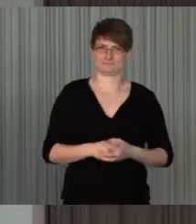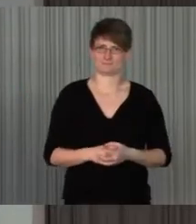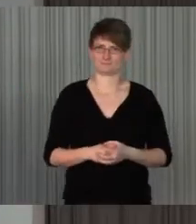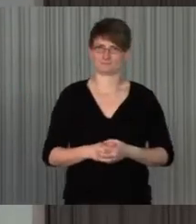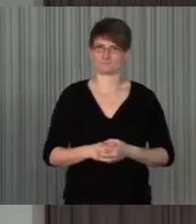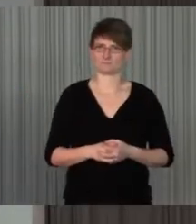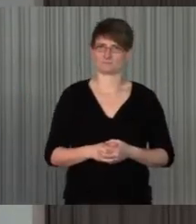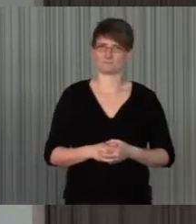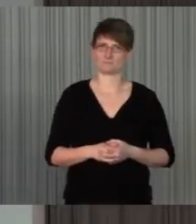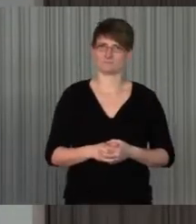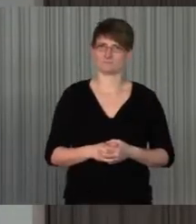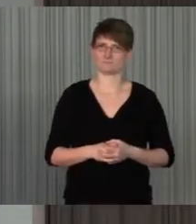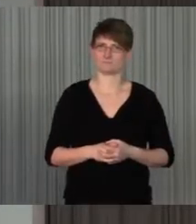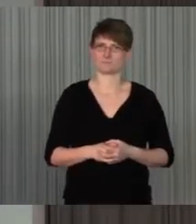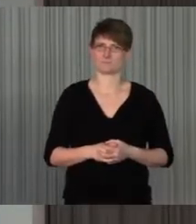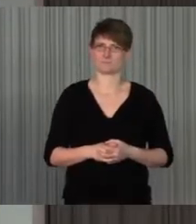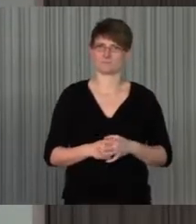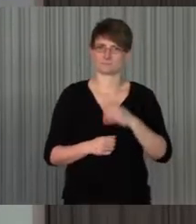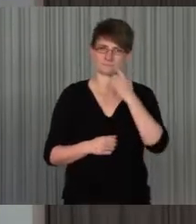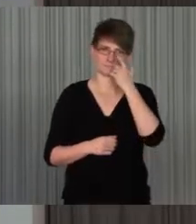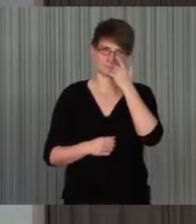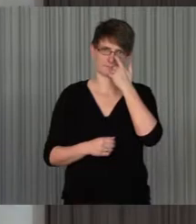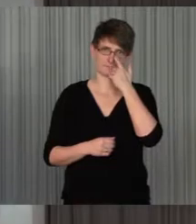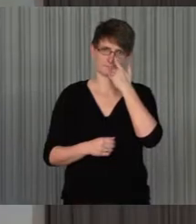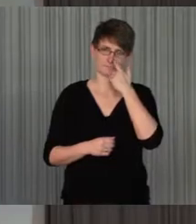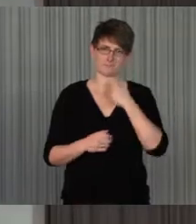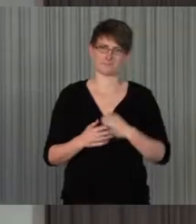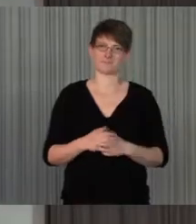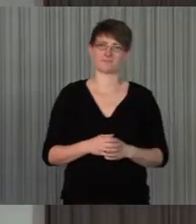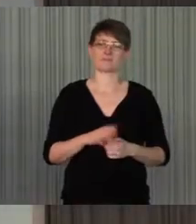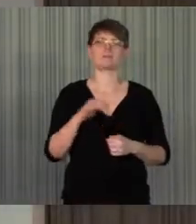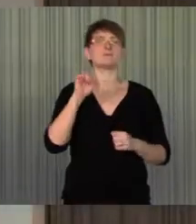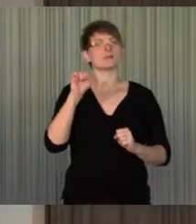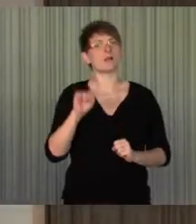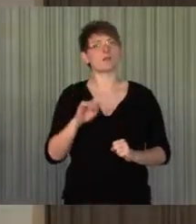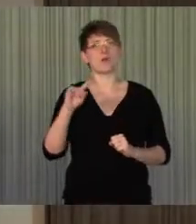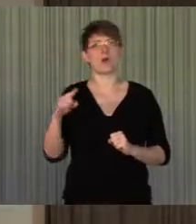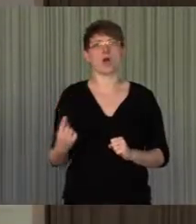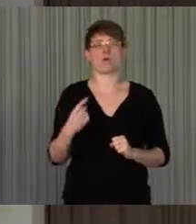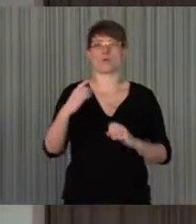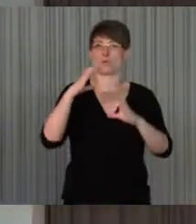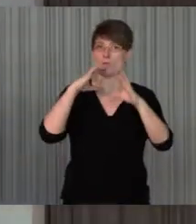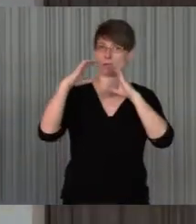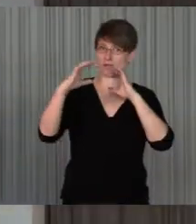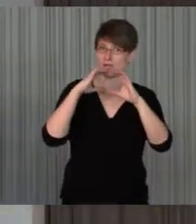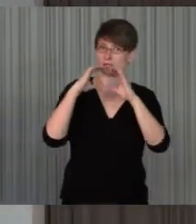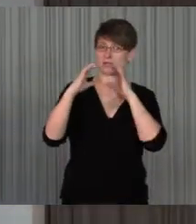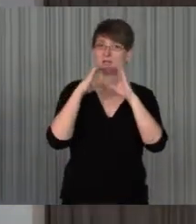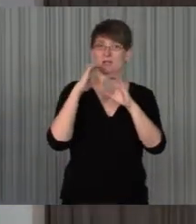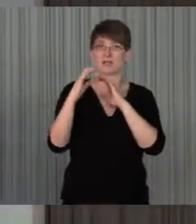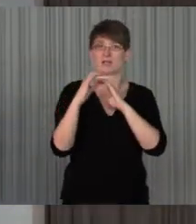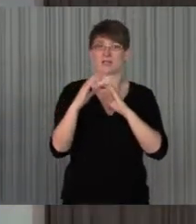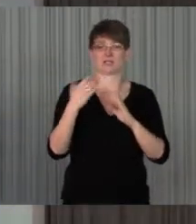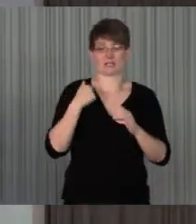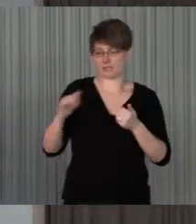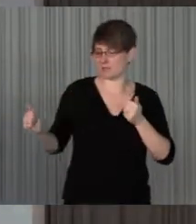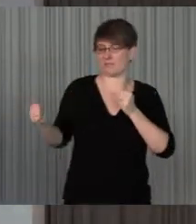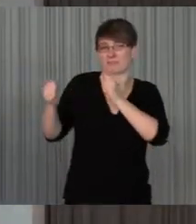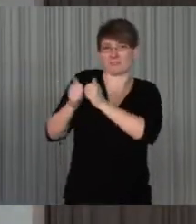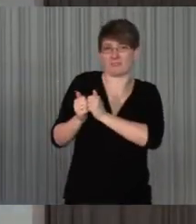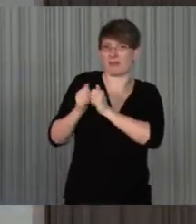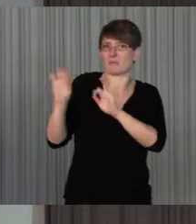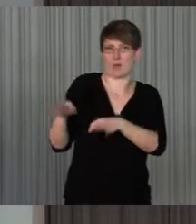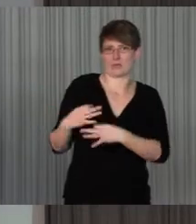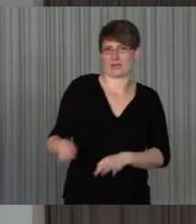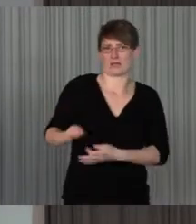wieder an den Menschen. an den Taubblinden. Also man kann auch kommunizieren, wenn derjenige nicht neben einem sitzt und einem